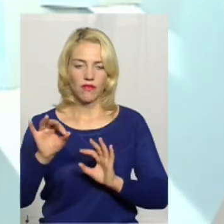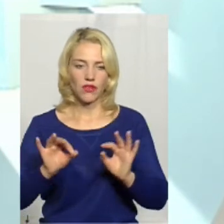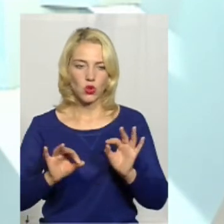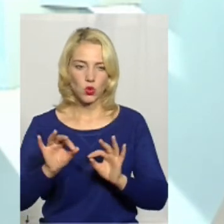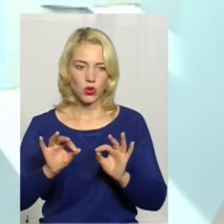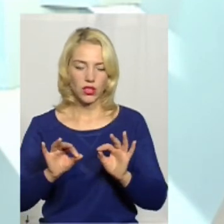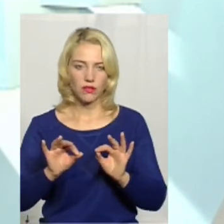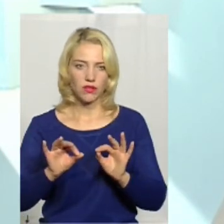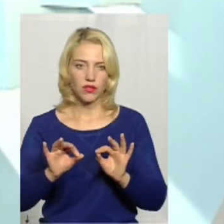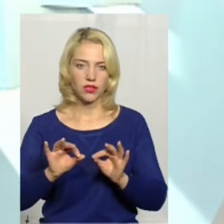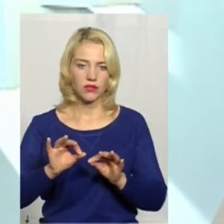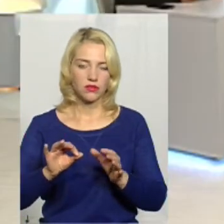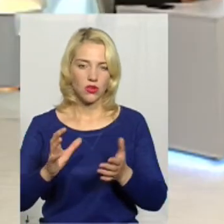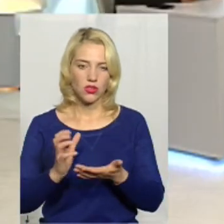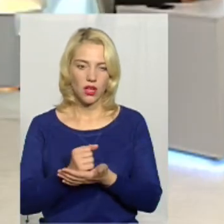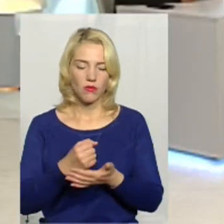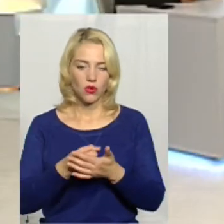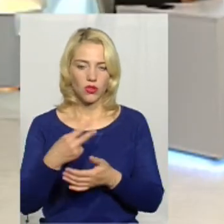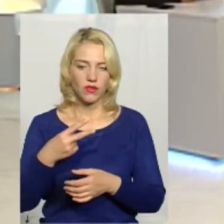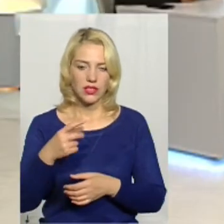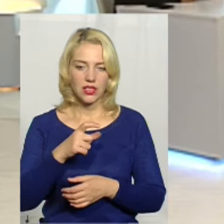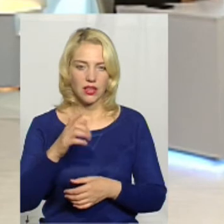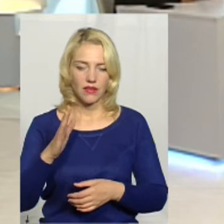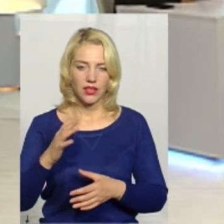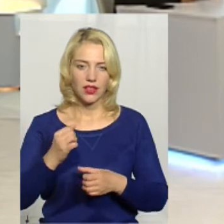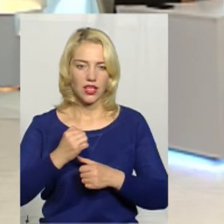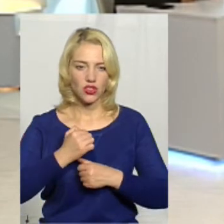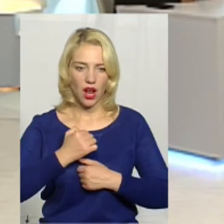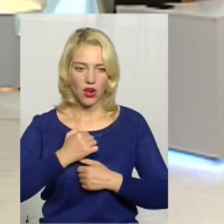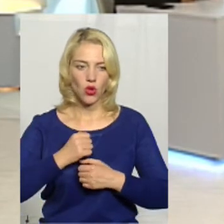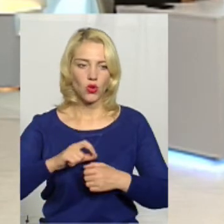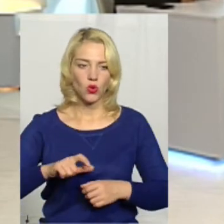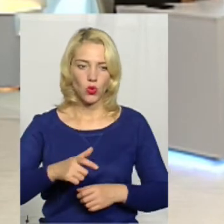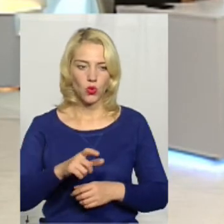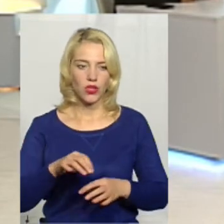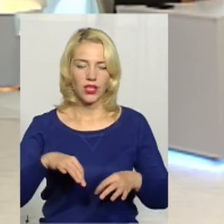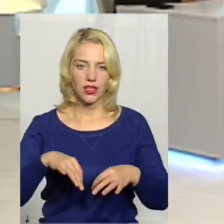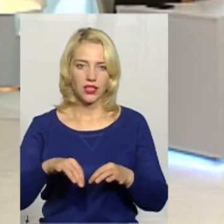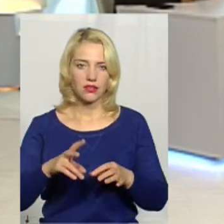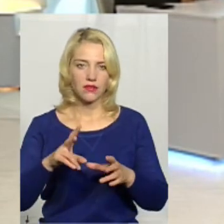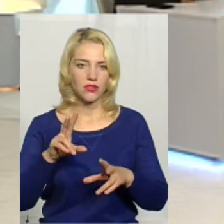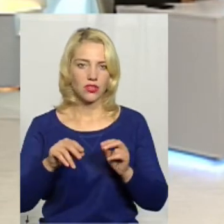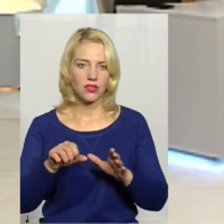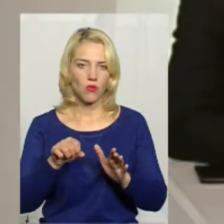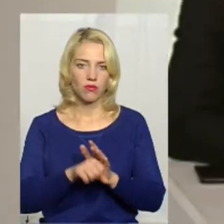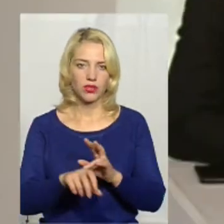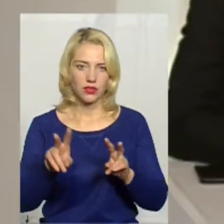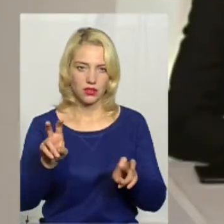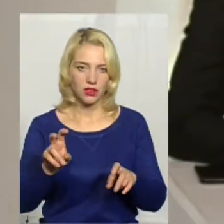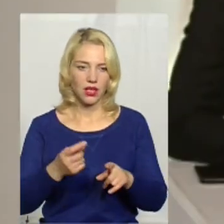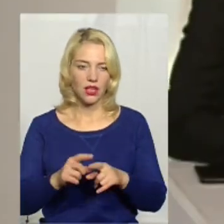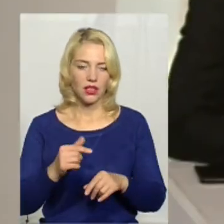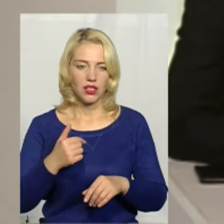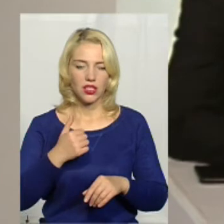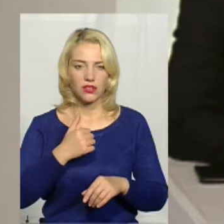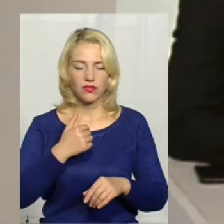досягаємо до 20 хвилин. На жаль, дороги і транспорт вбитий, скажу. У залишилось зовсім